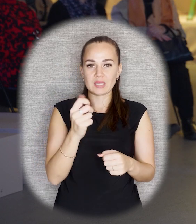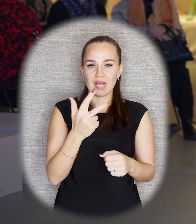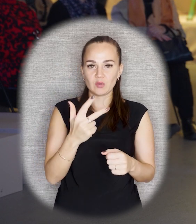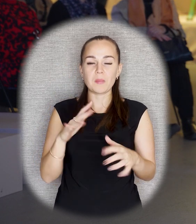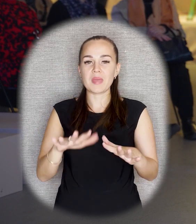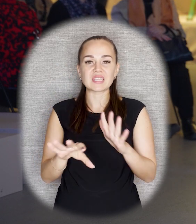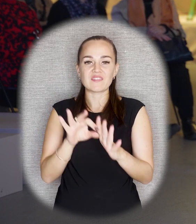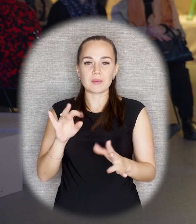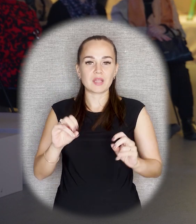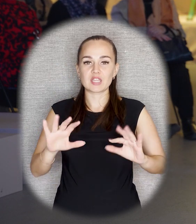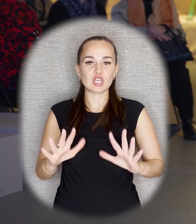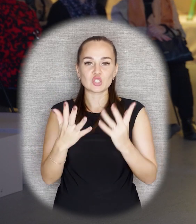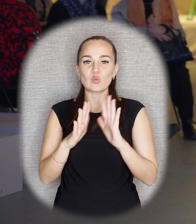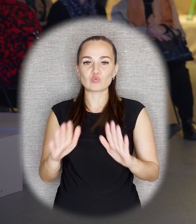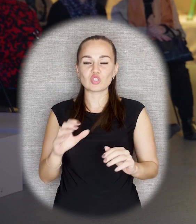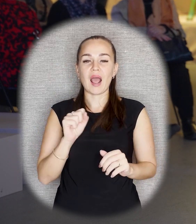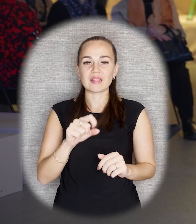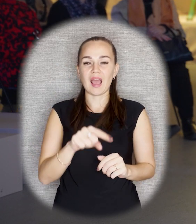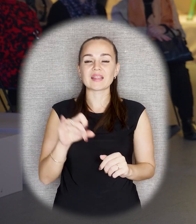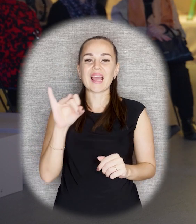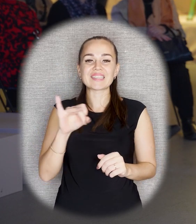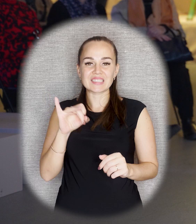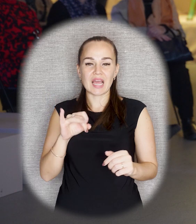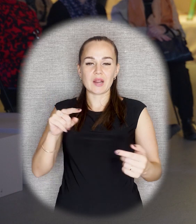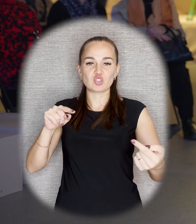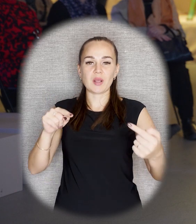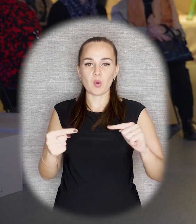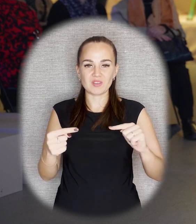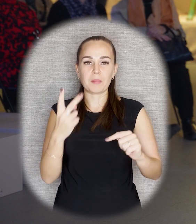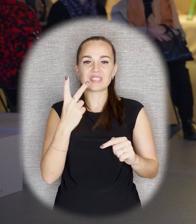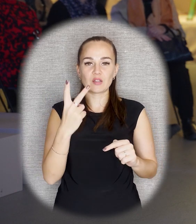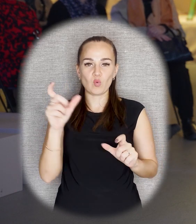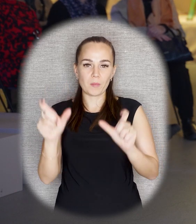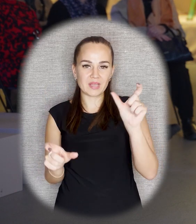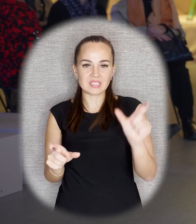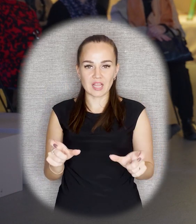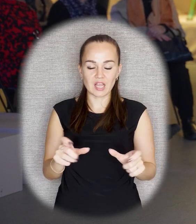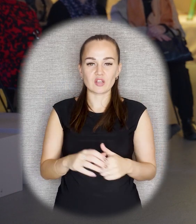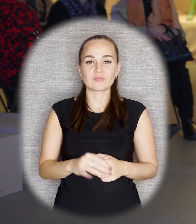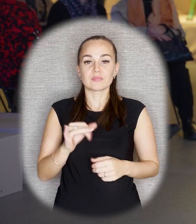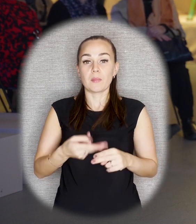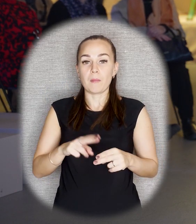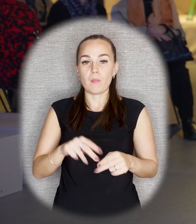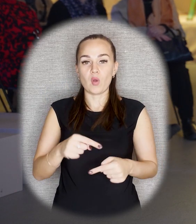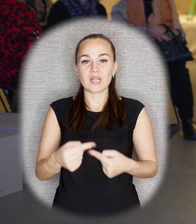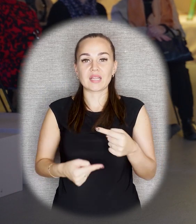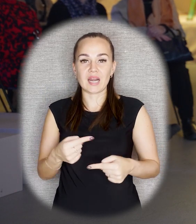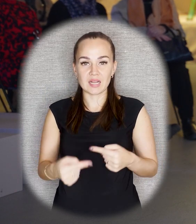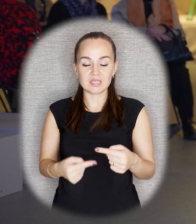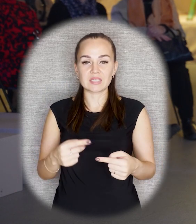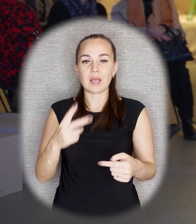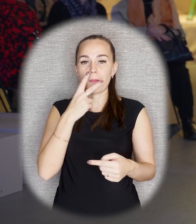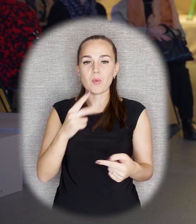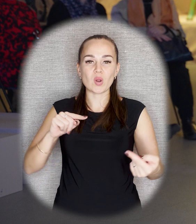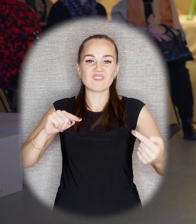случайно, а исходя из этого исторического противопоставления двух персонажей. И памятник Радищева тоже такое